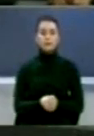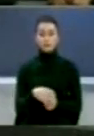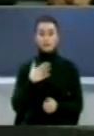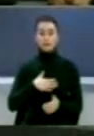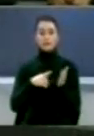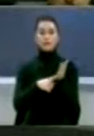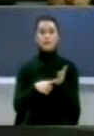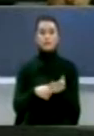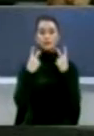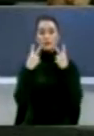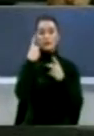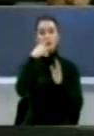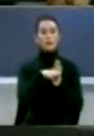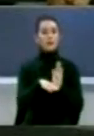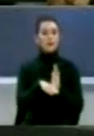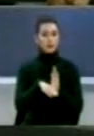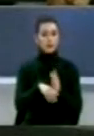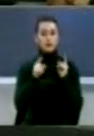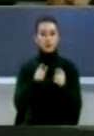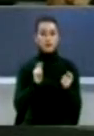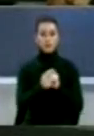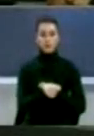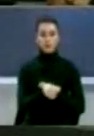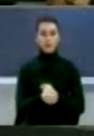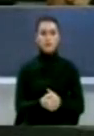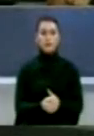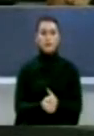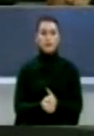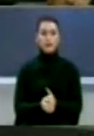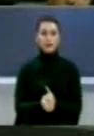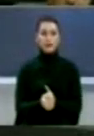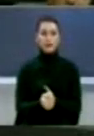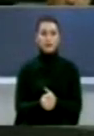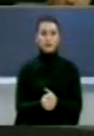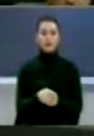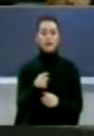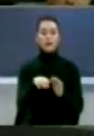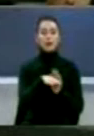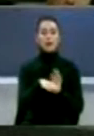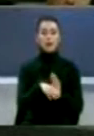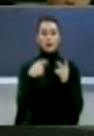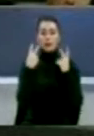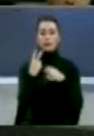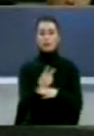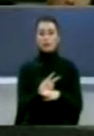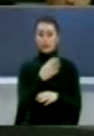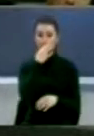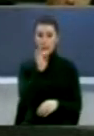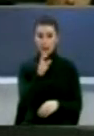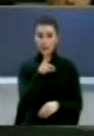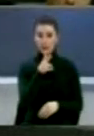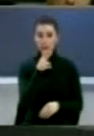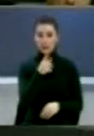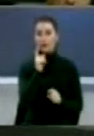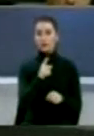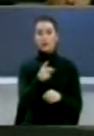nga ligjet jetike të cilat duhet të ndziren apo të ndryshohen Për një republikë me subjektivitet dhe qeverisje të drejt, ndër